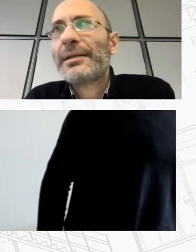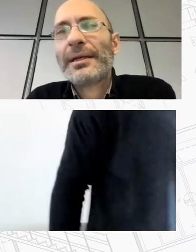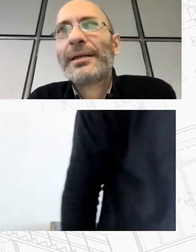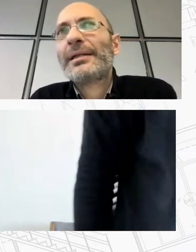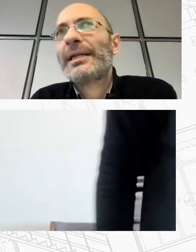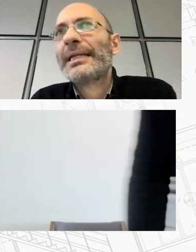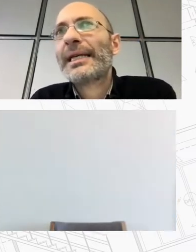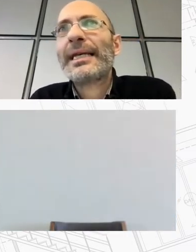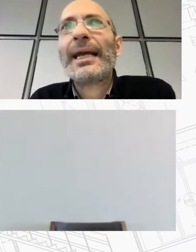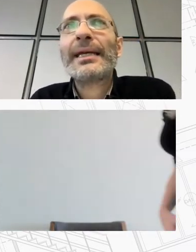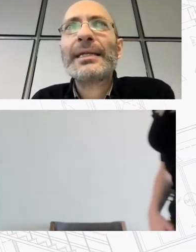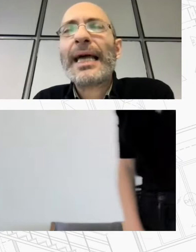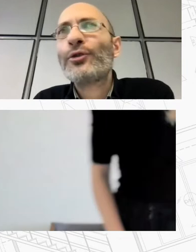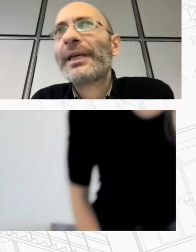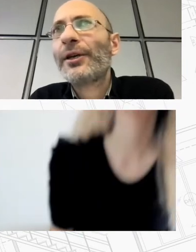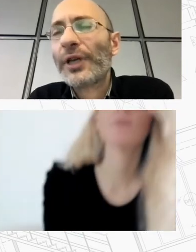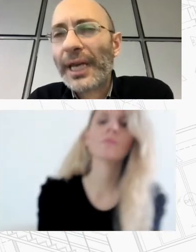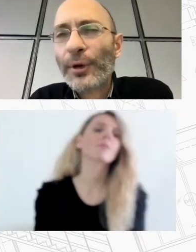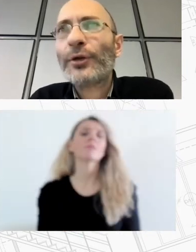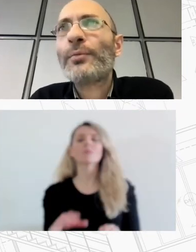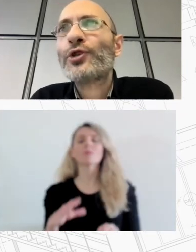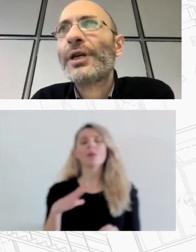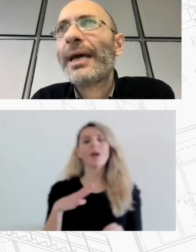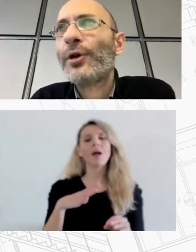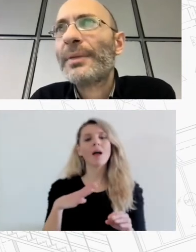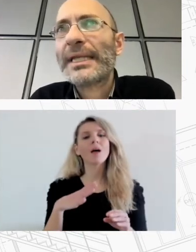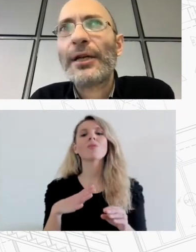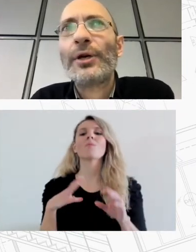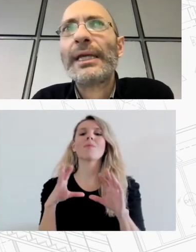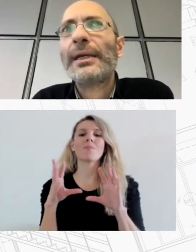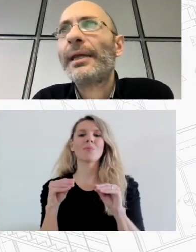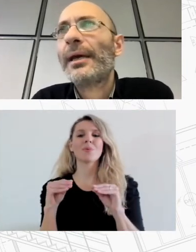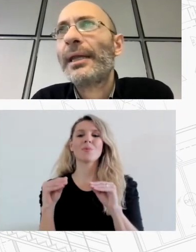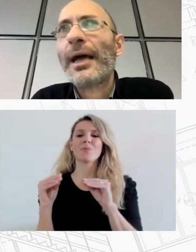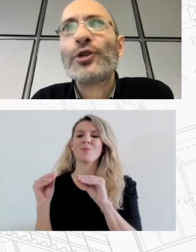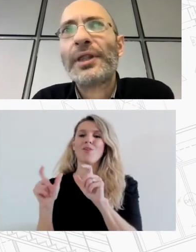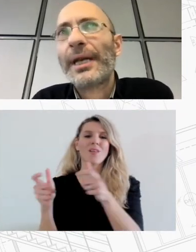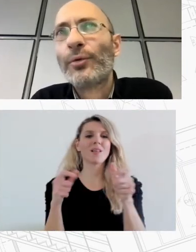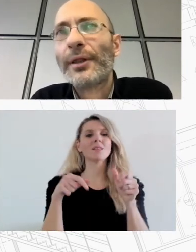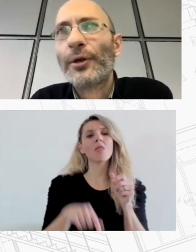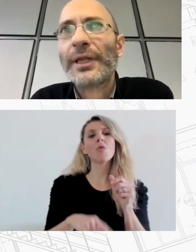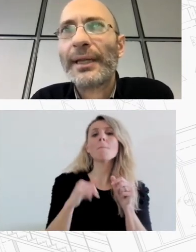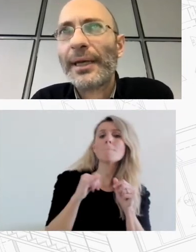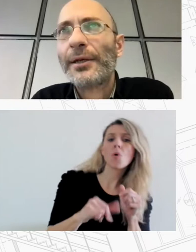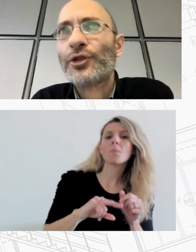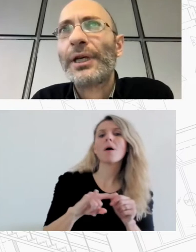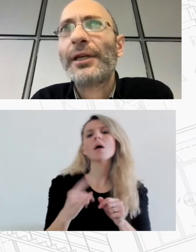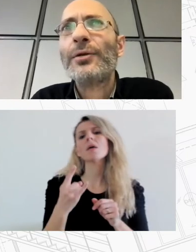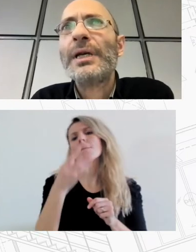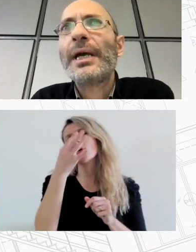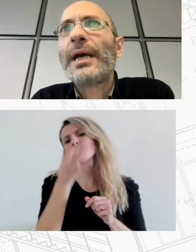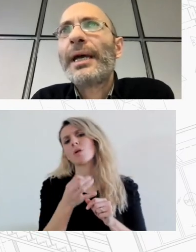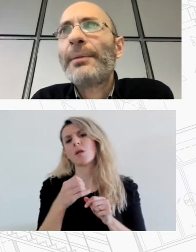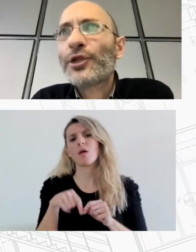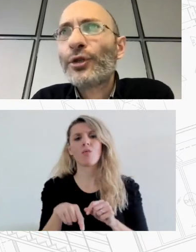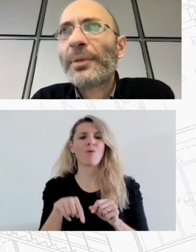στεγαστικές ανάγκες άτομα και νοικοκυριά που κατοικούν προσωρινά ή μόνο μας Θεσσαλονίκη ειδικά όσων δεν έχουν ιδιοποιητικά και εκείνος το ενίκιο